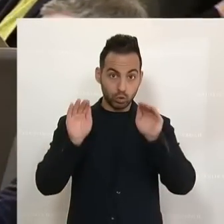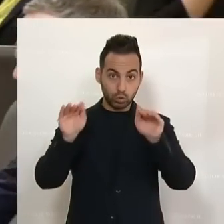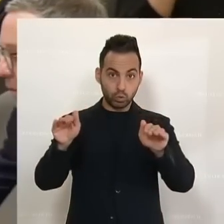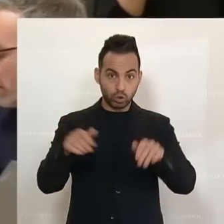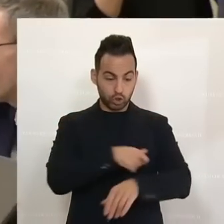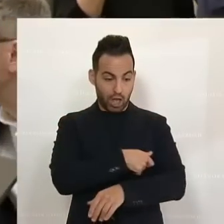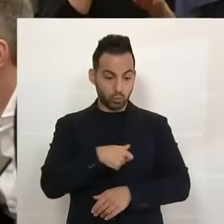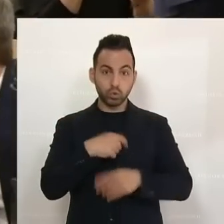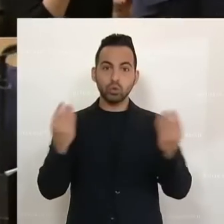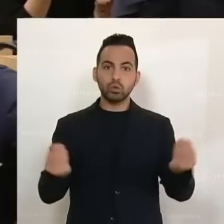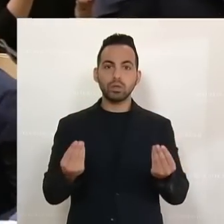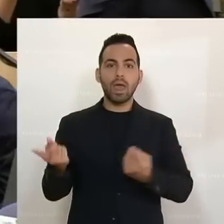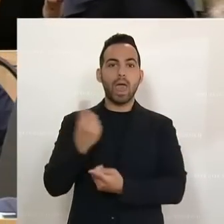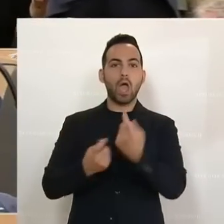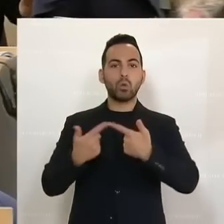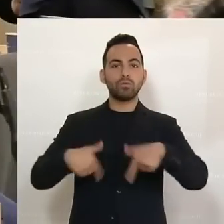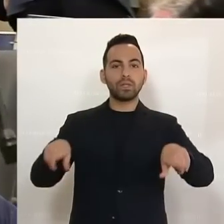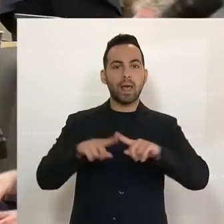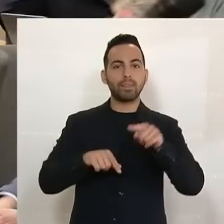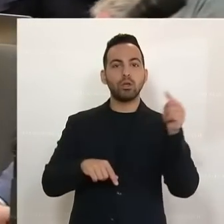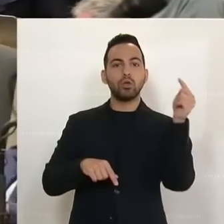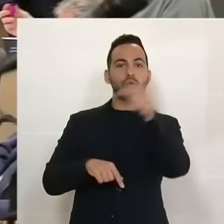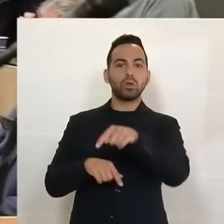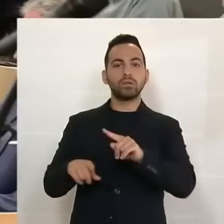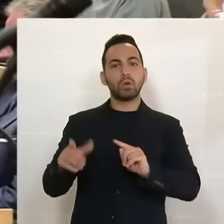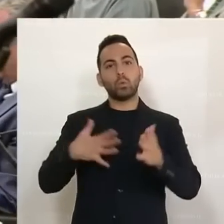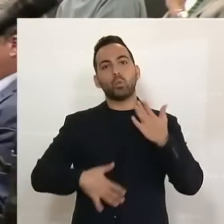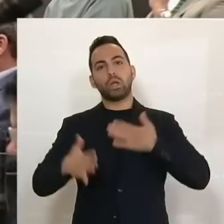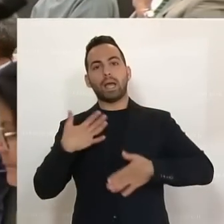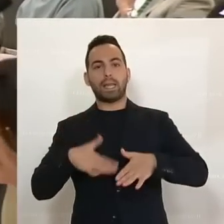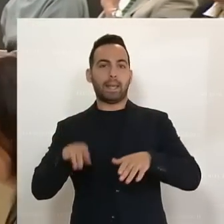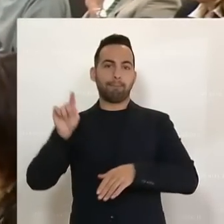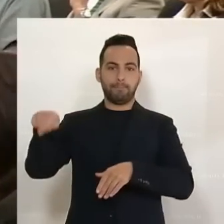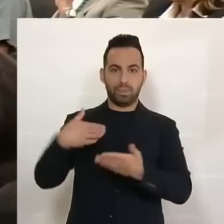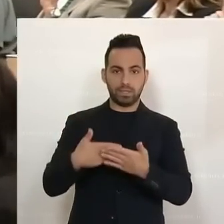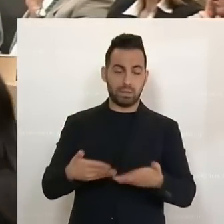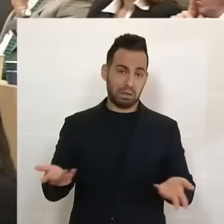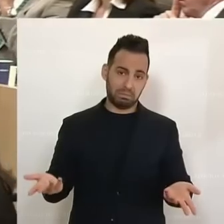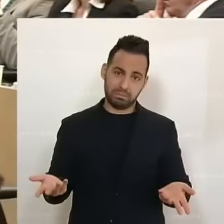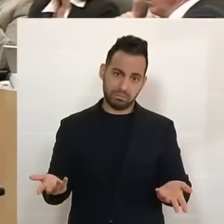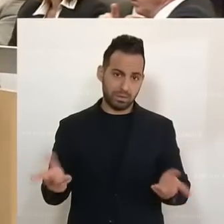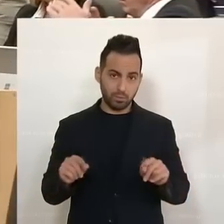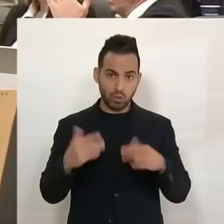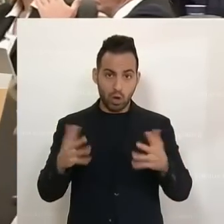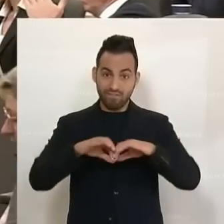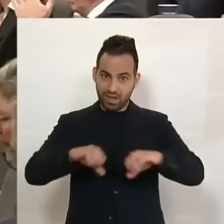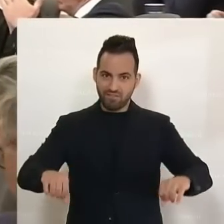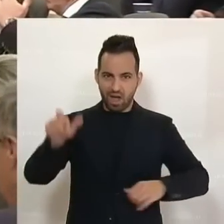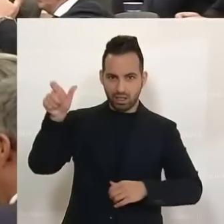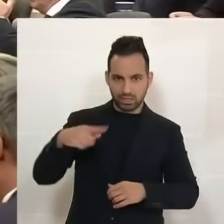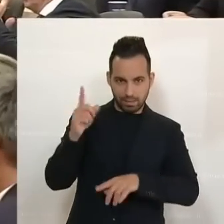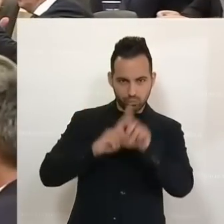Schutzstatus, weil es in Ihrem Herkunftsland ein bisschen unangenehm ist. Das heißt, auch der Vergewaltiger, der